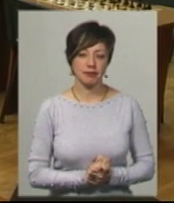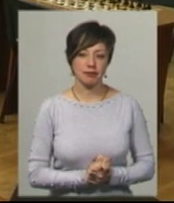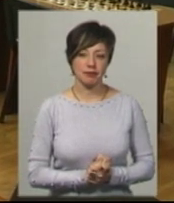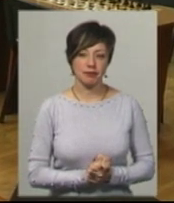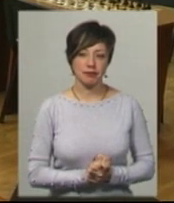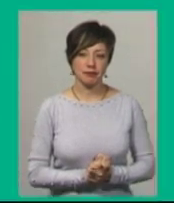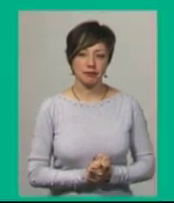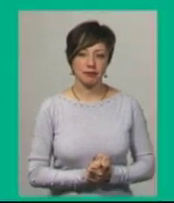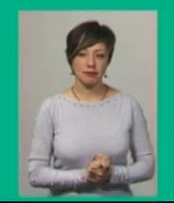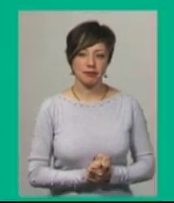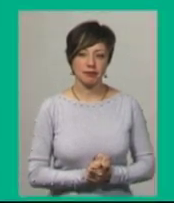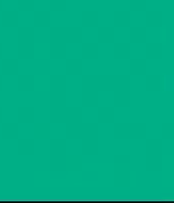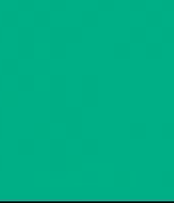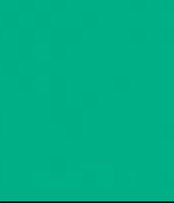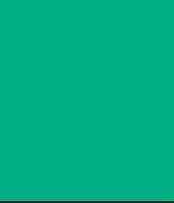Супільному, Хмельницький.